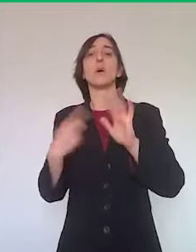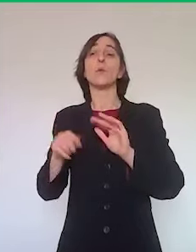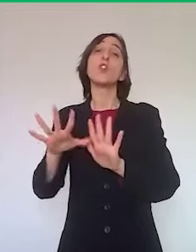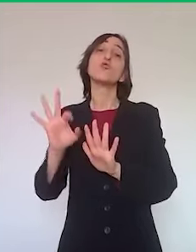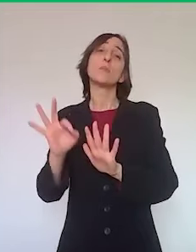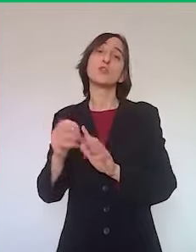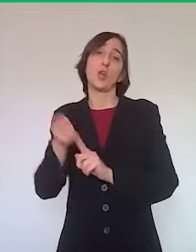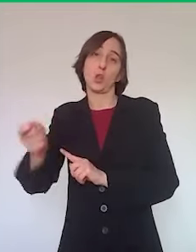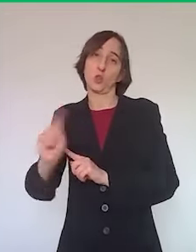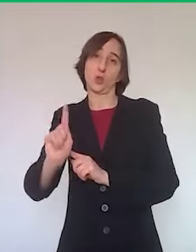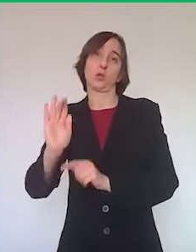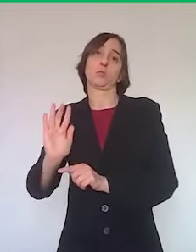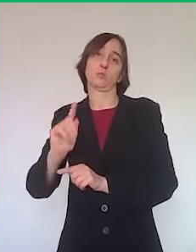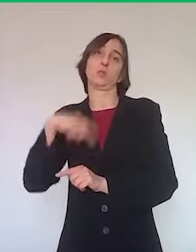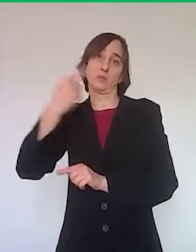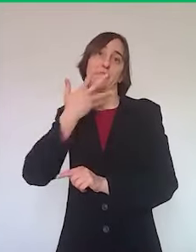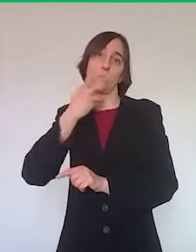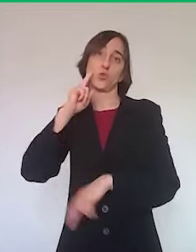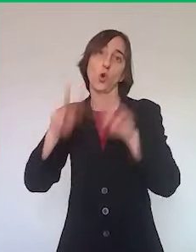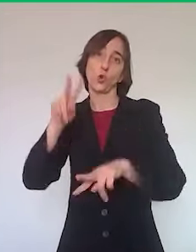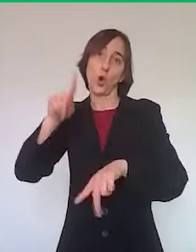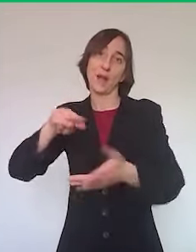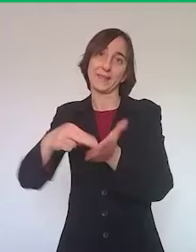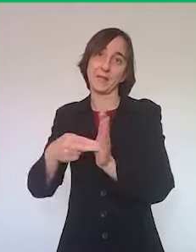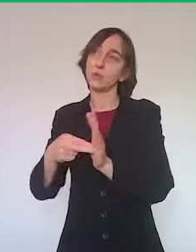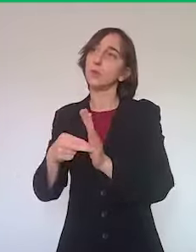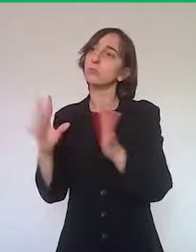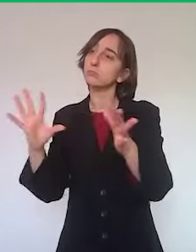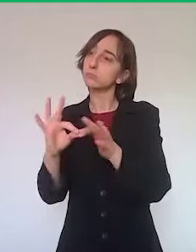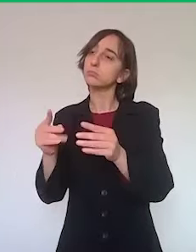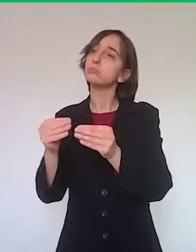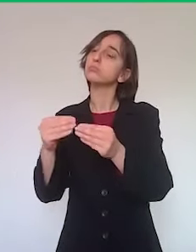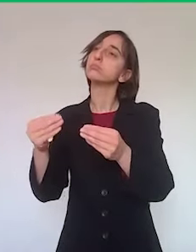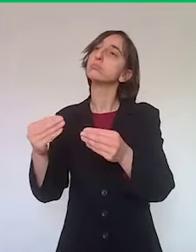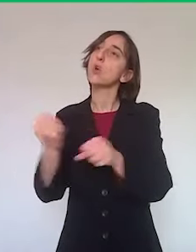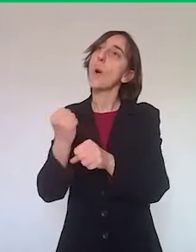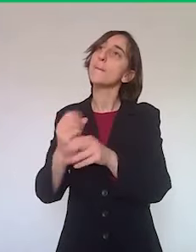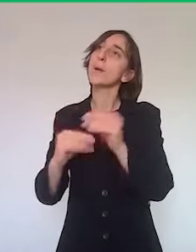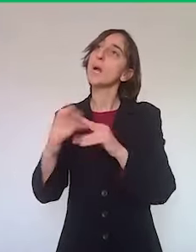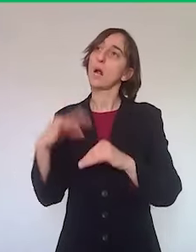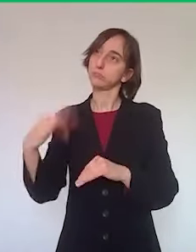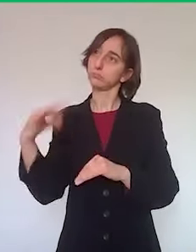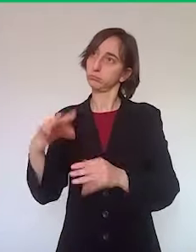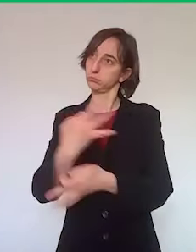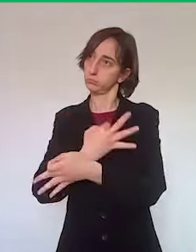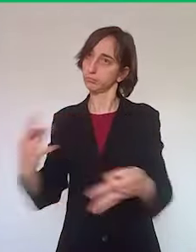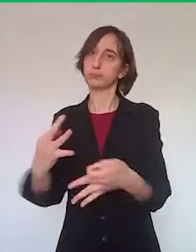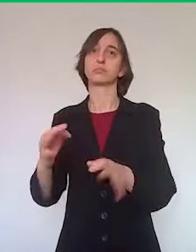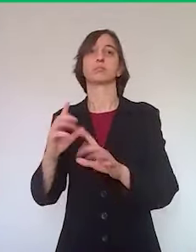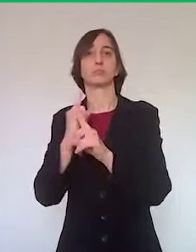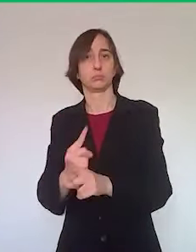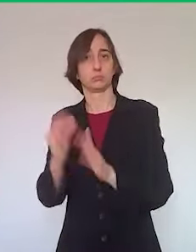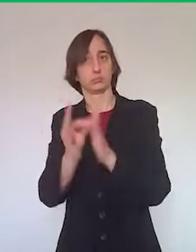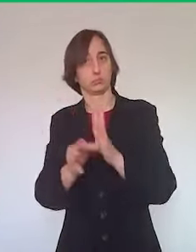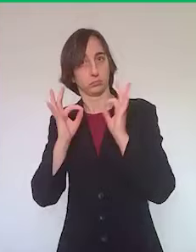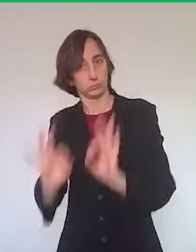cose siano state fatte a regola d'arte, che siano state rispettate le indicazioni progettuali. La possibilità c'è quindi sia per